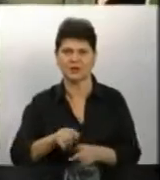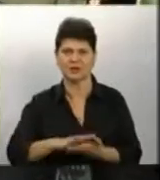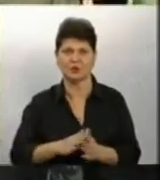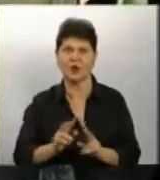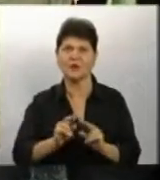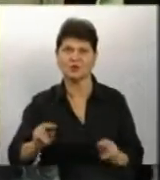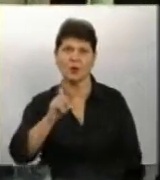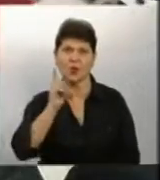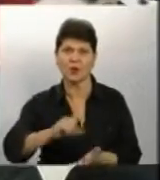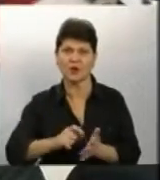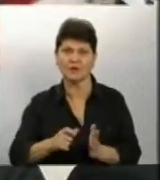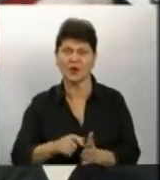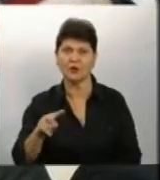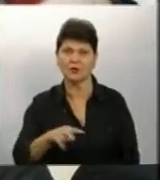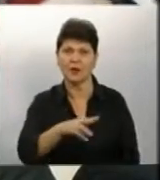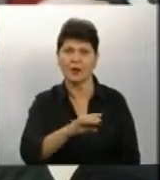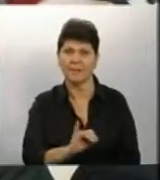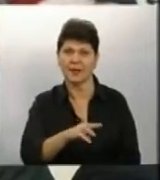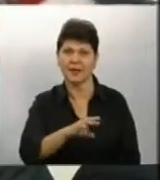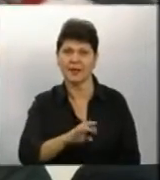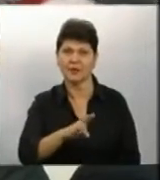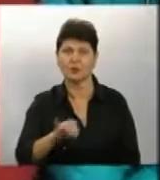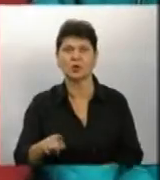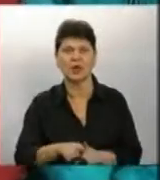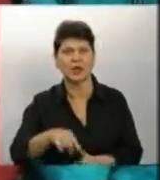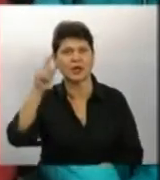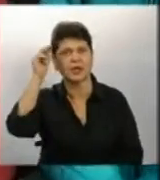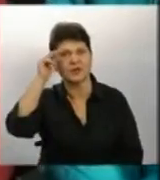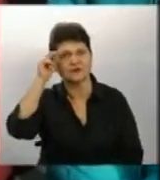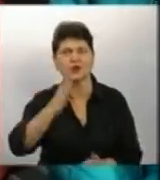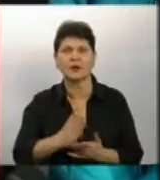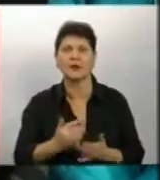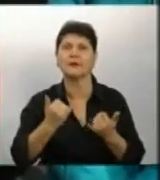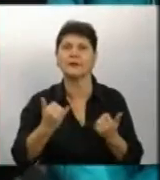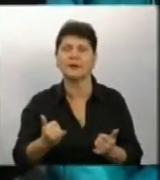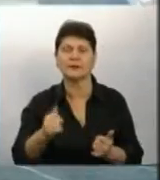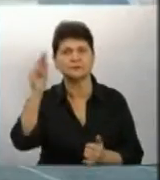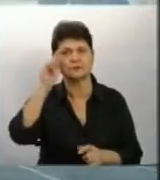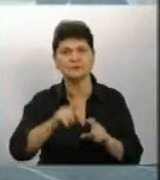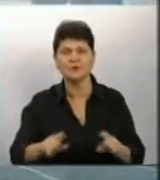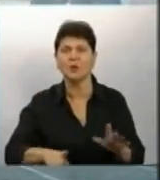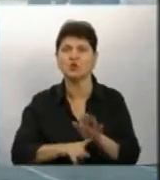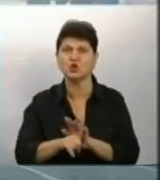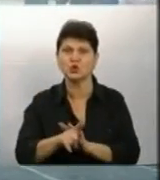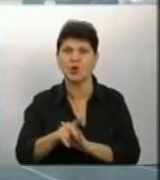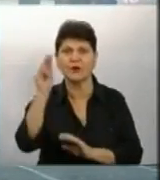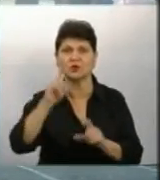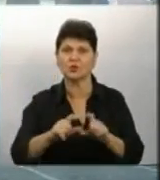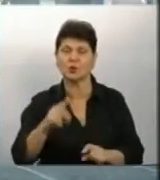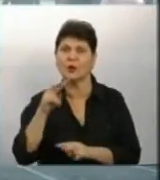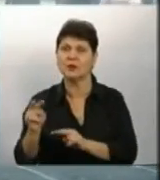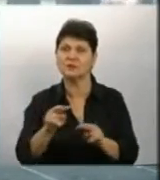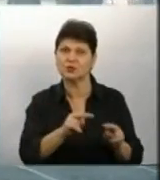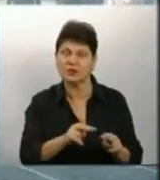Вчителька молодших класів Людмила Микитюк каже, пізнавальними так і навчання є і для учнів початкової школи Вони уважно спостерігають за